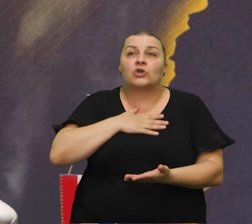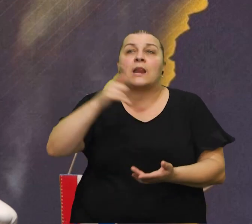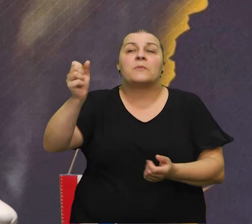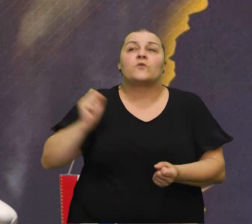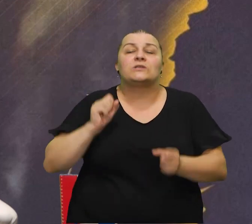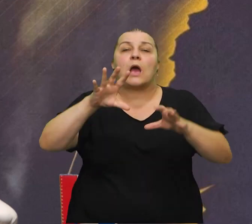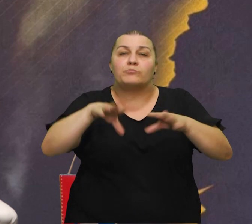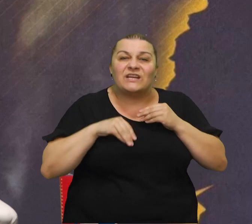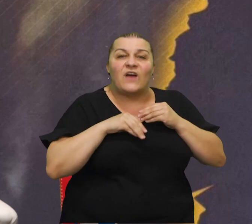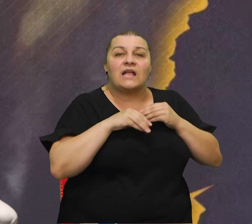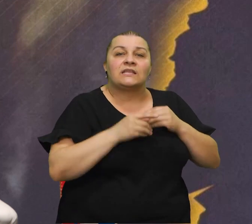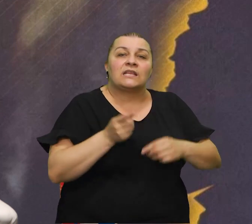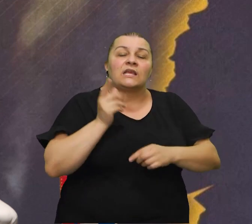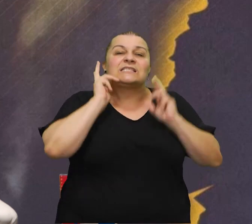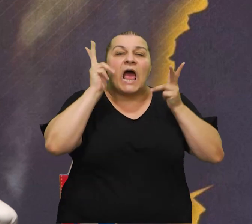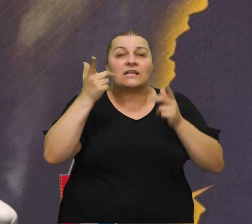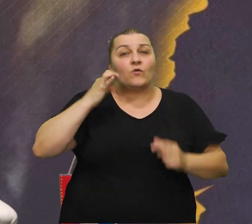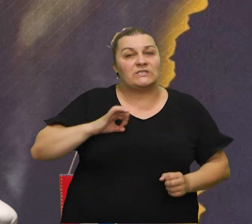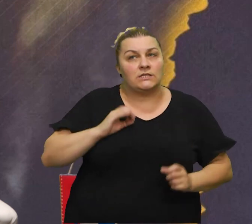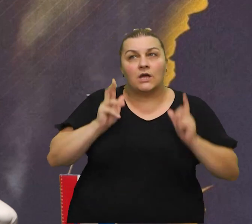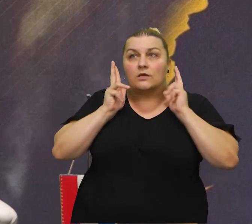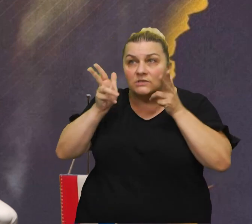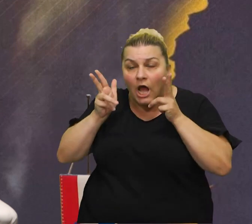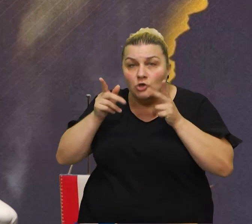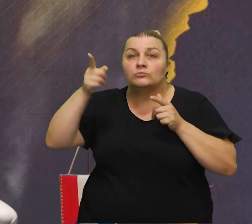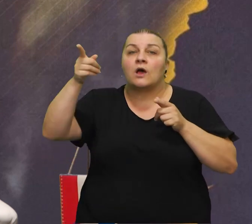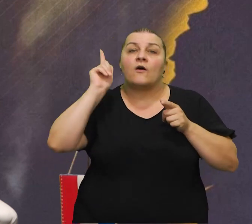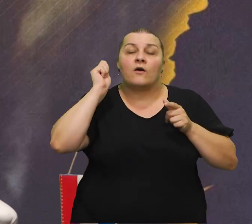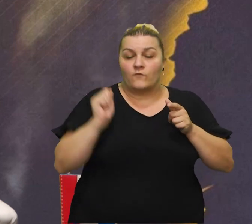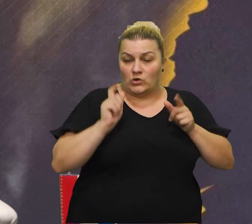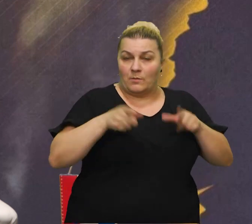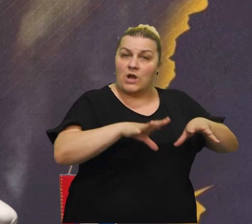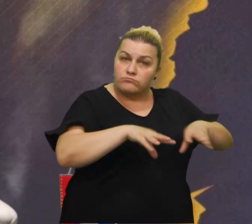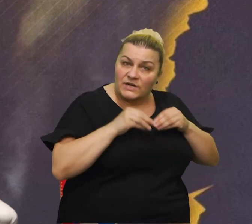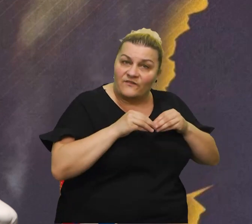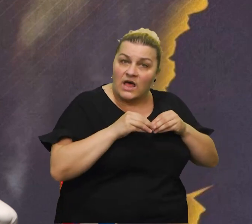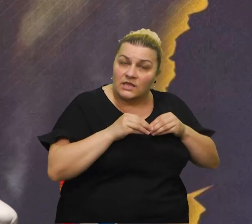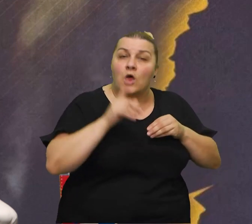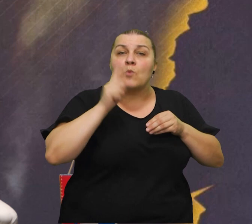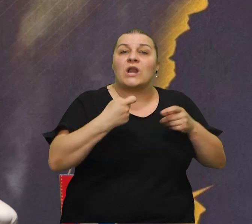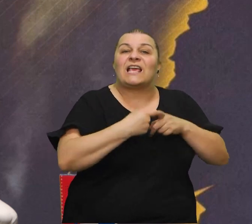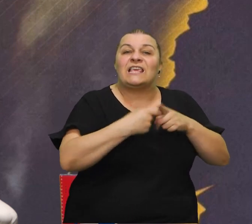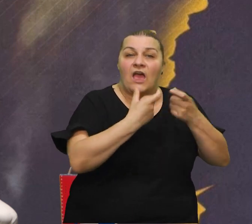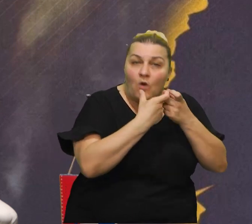prihvati zakljeve, sindikata i tih ljudi koji su u biroorganizaciji, da to u Kijevo bude